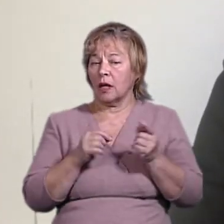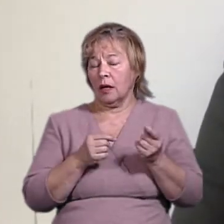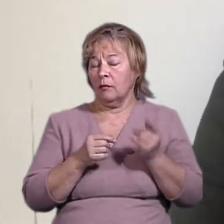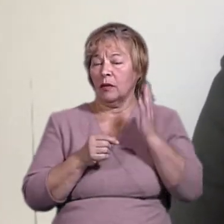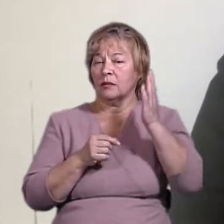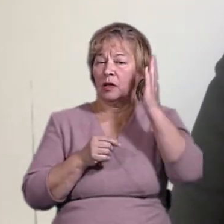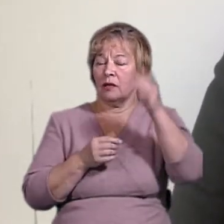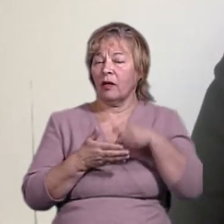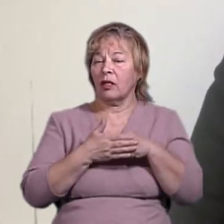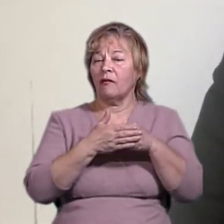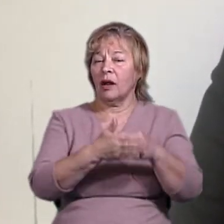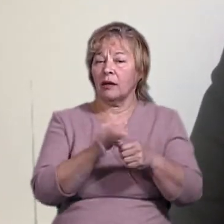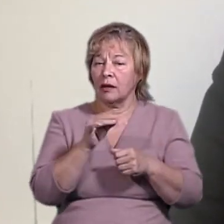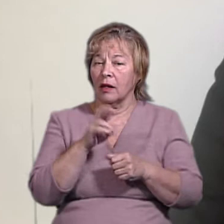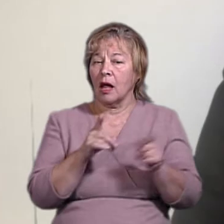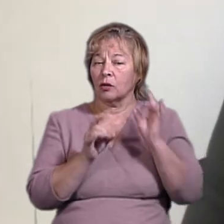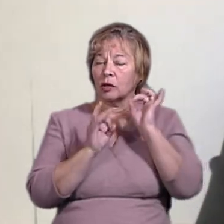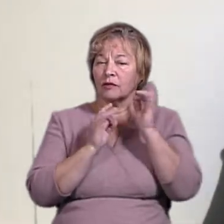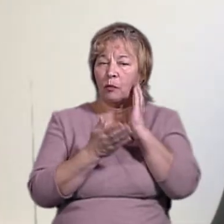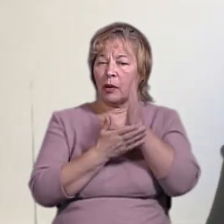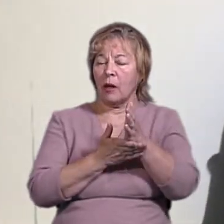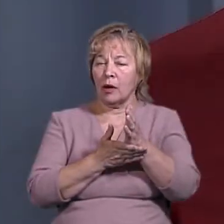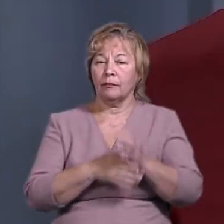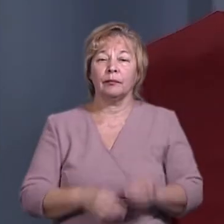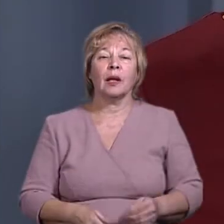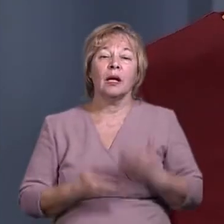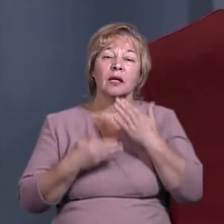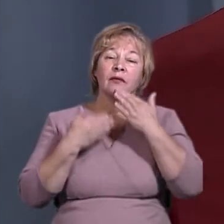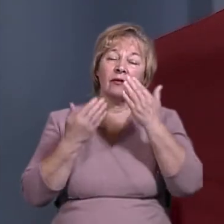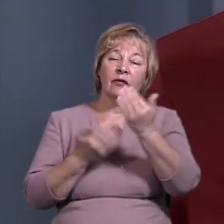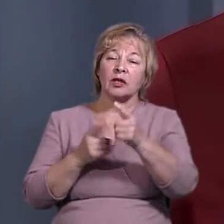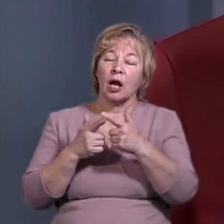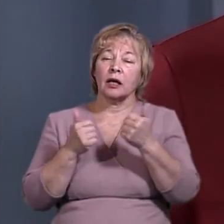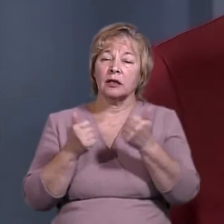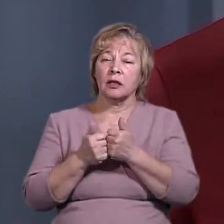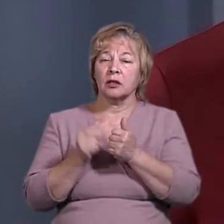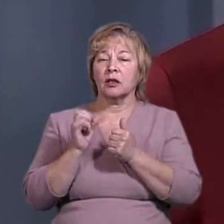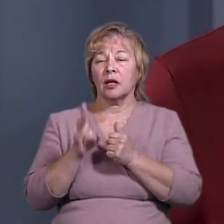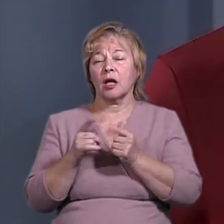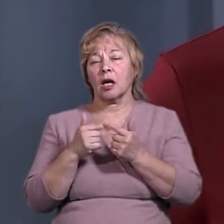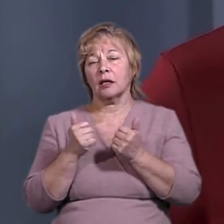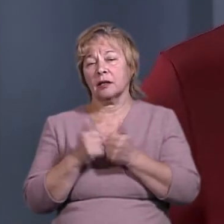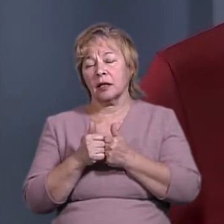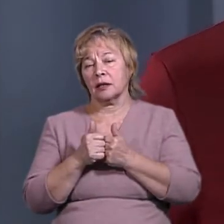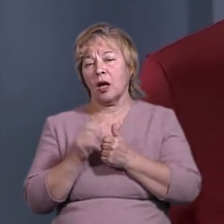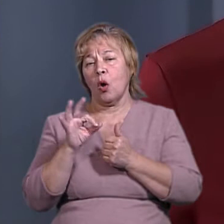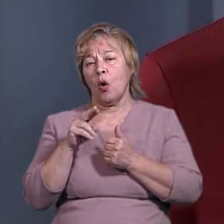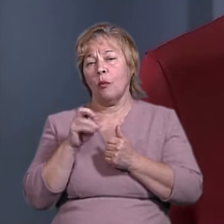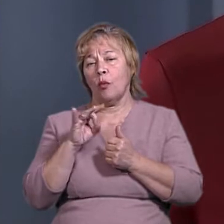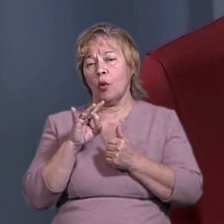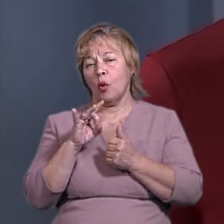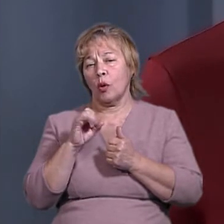тиску, які озвучені прямо. Чи зверталася ваша організація або члени вашої організації громадянської мережі «Опора»